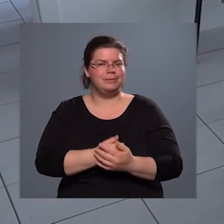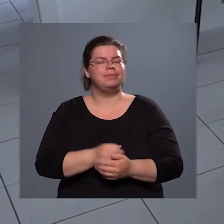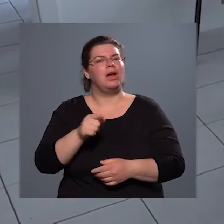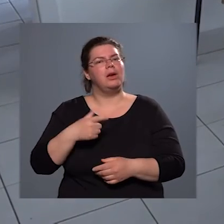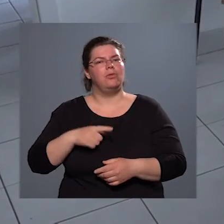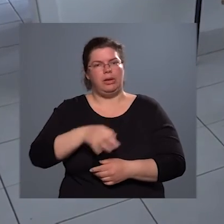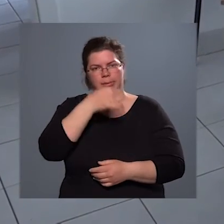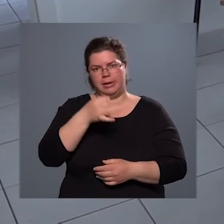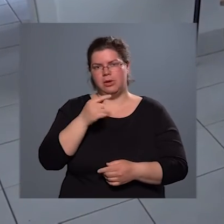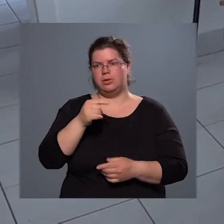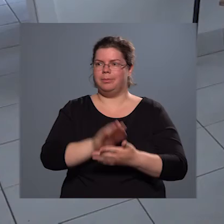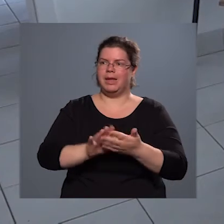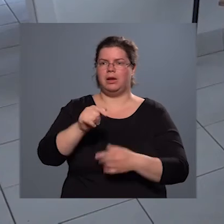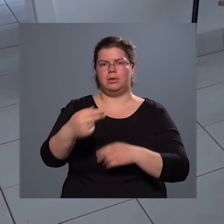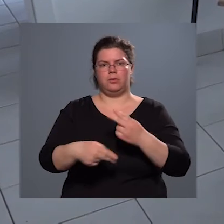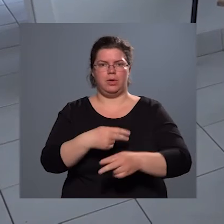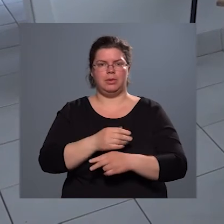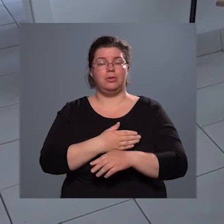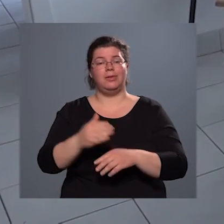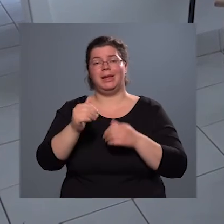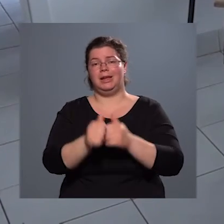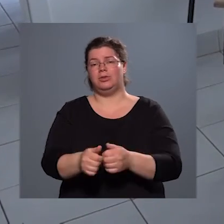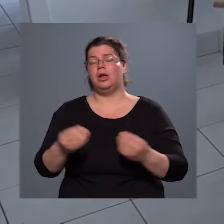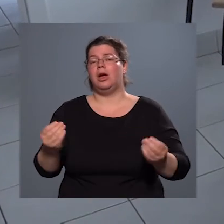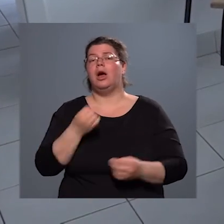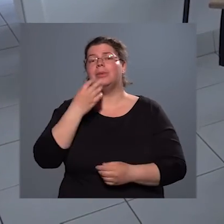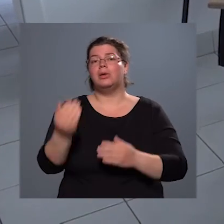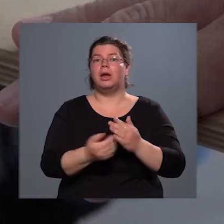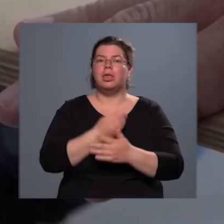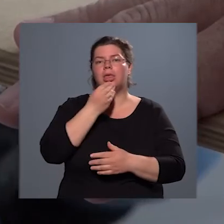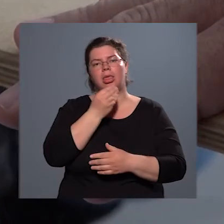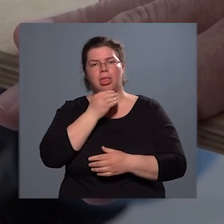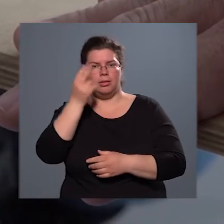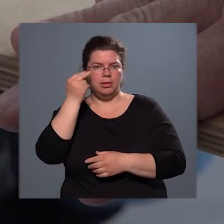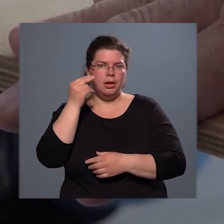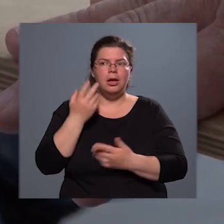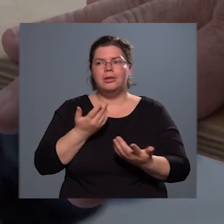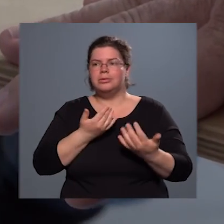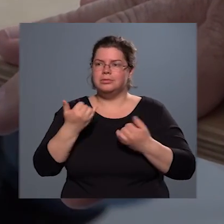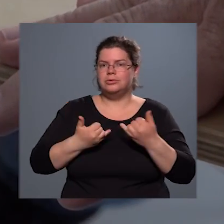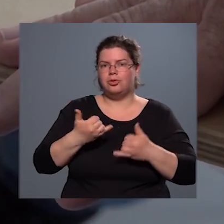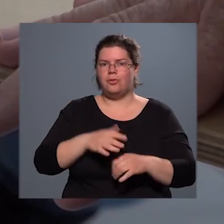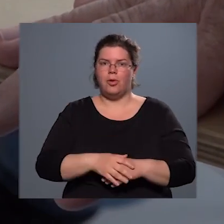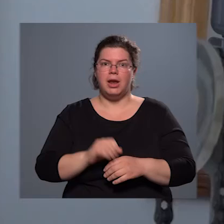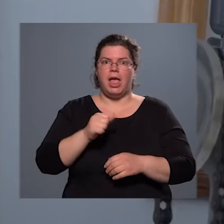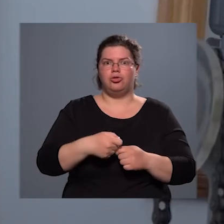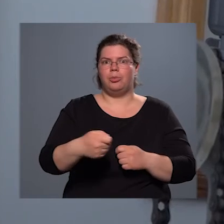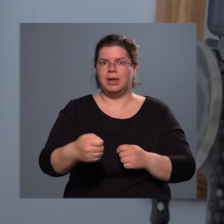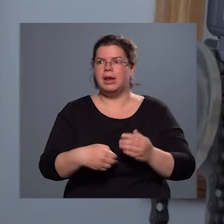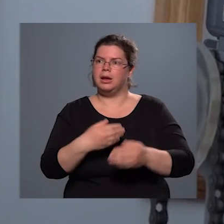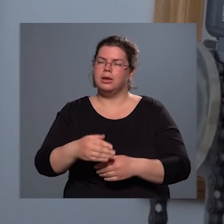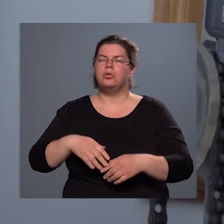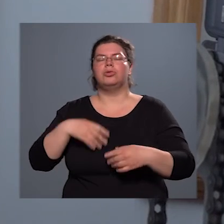kíváncsi, hogy milyen azt a folyamatot végigkísérni, amikor egy ujjontsofőr tétován teszi meg első métereit, majd az oktatás végén maga